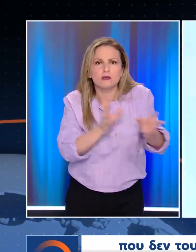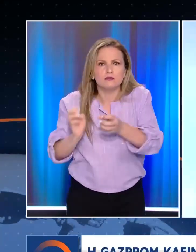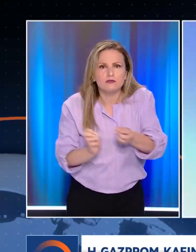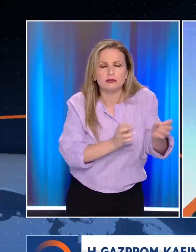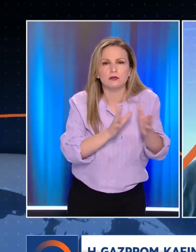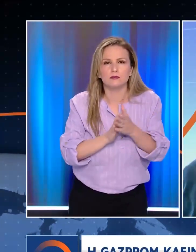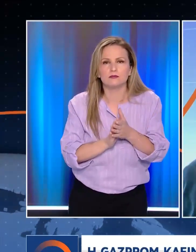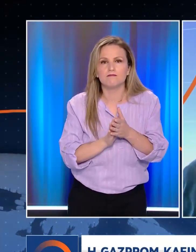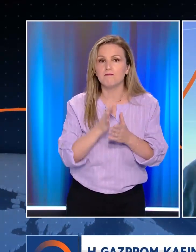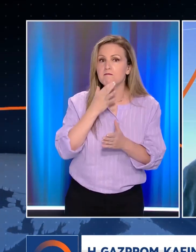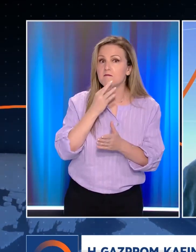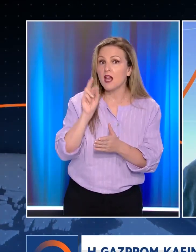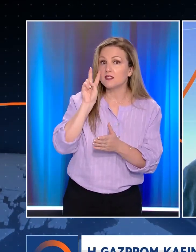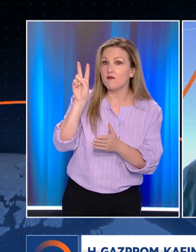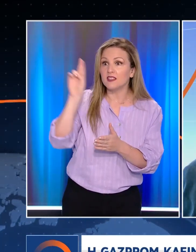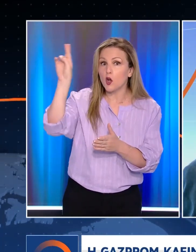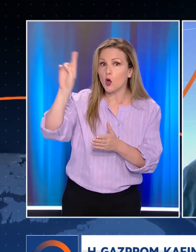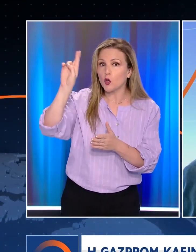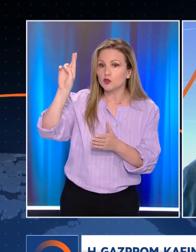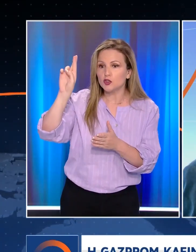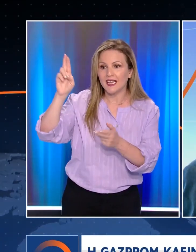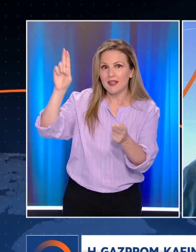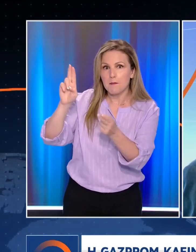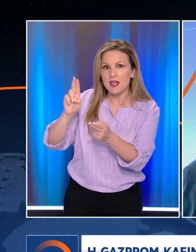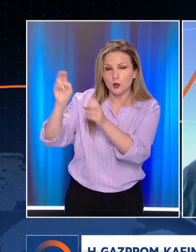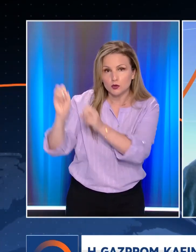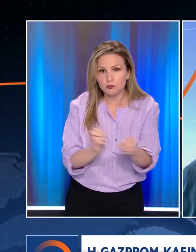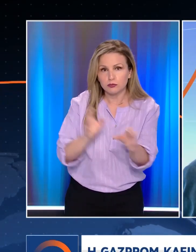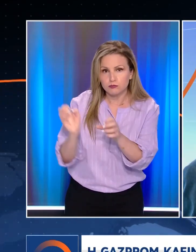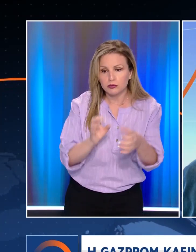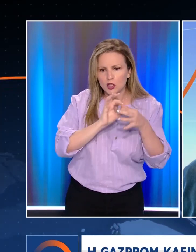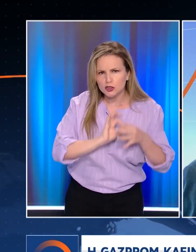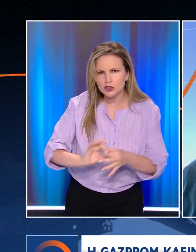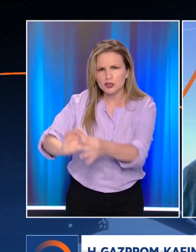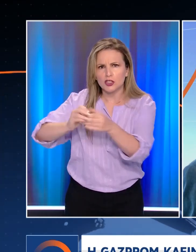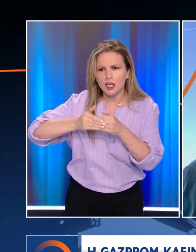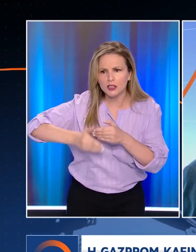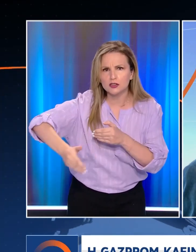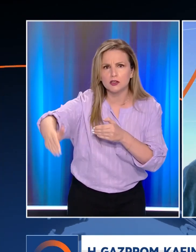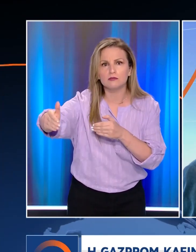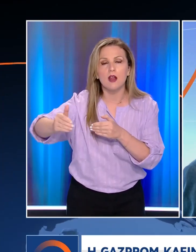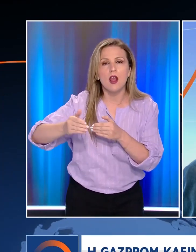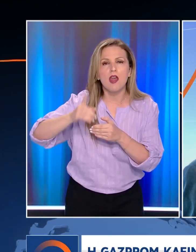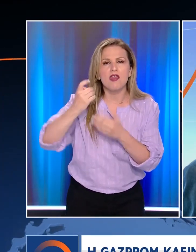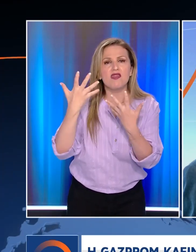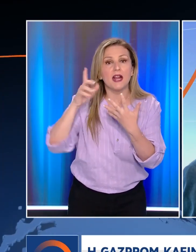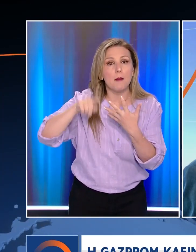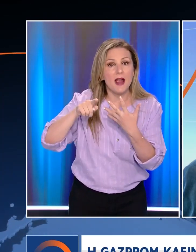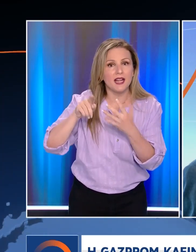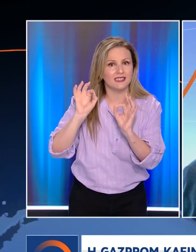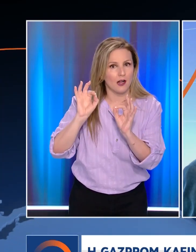αερίου. Μοιάζει με σήμα ότι οι περιορισμένες ροές φυσικού αερίου μπορεί να συνεχιστούν για μεγαλύτερο χρονικό διάστημα από το δεκαήμερο των